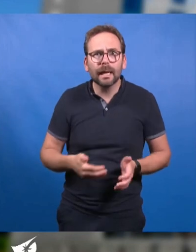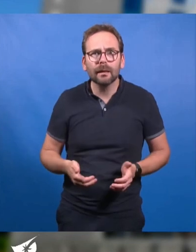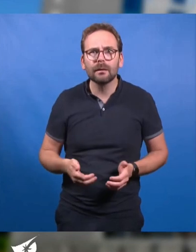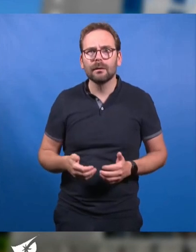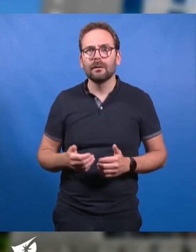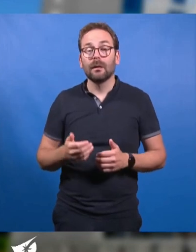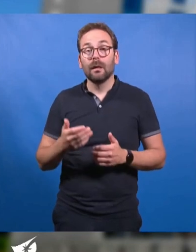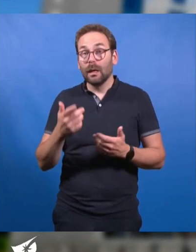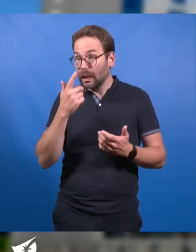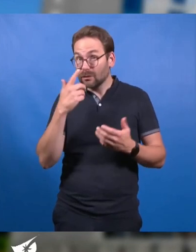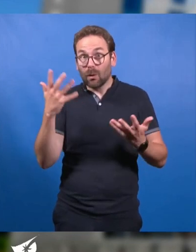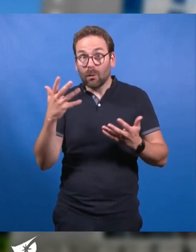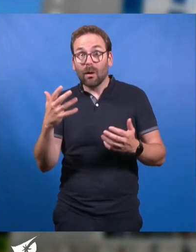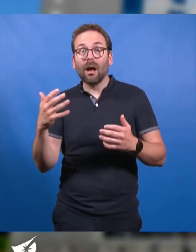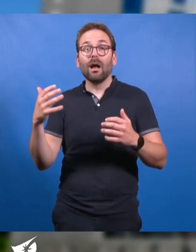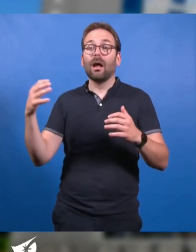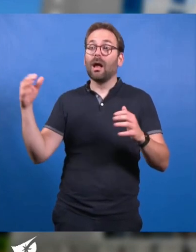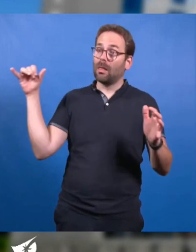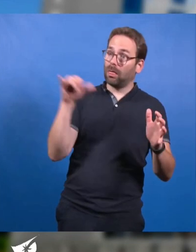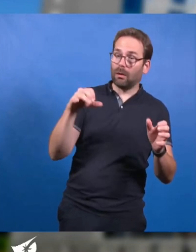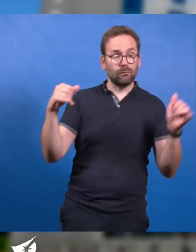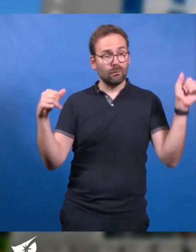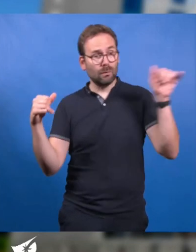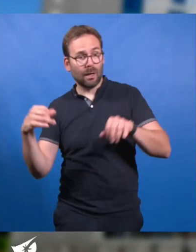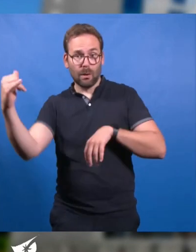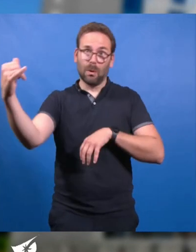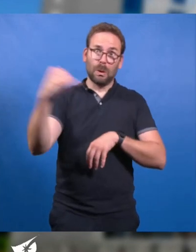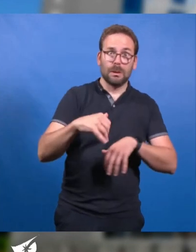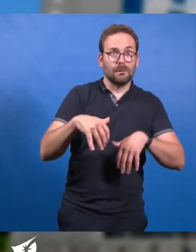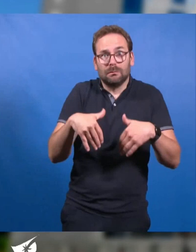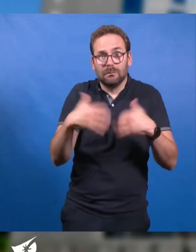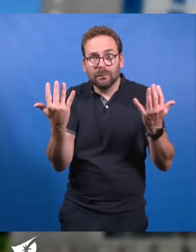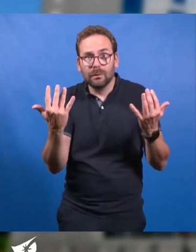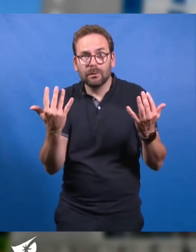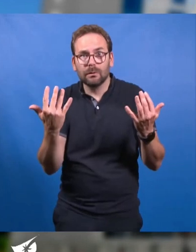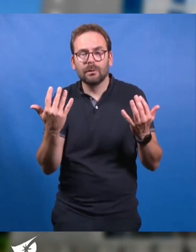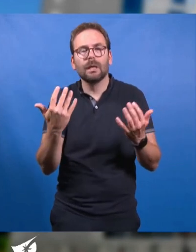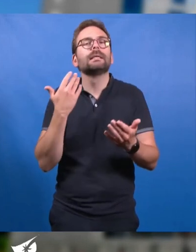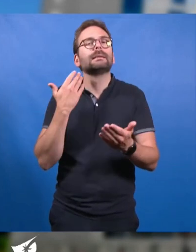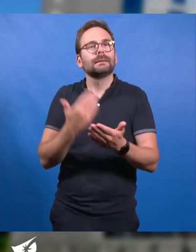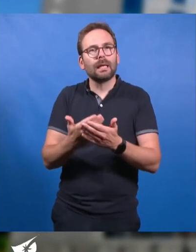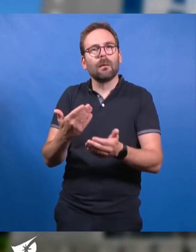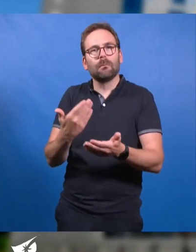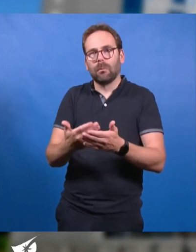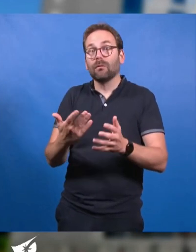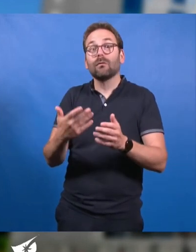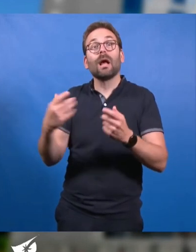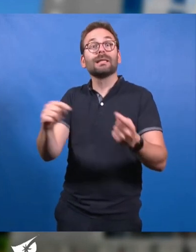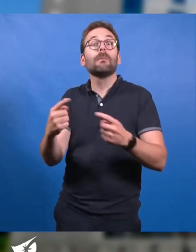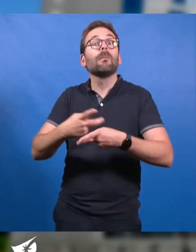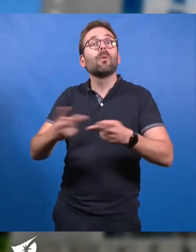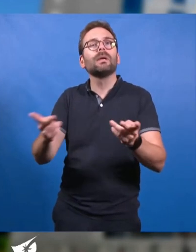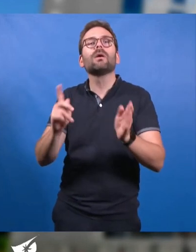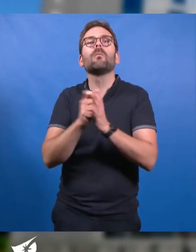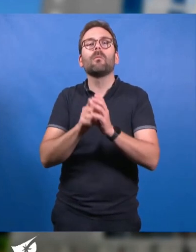quel que soit le sens et la direction de l'approche ou du décollage des avions. C'est ce qu'avait d'ailleurs révélé le débat public au